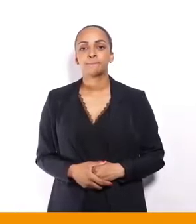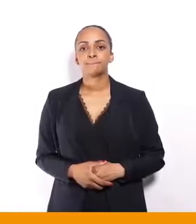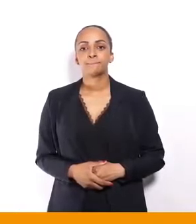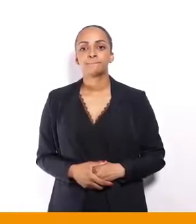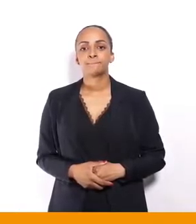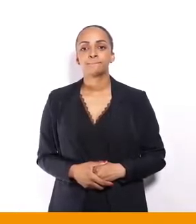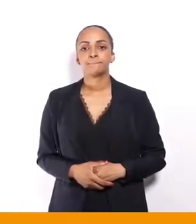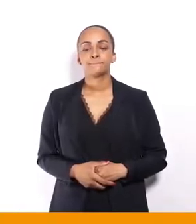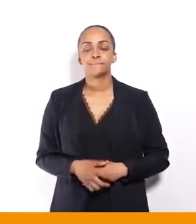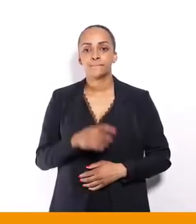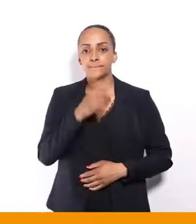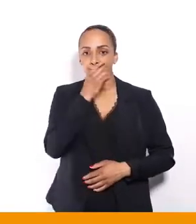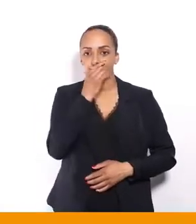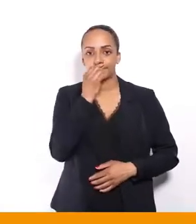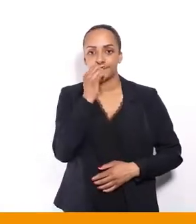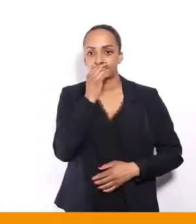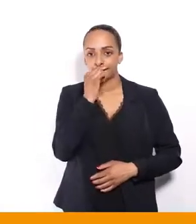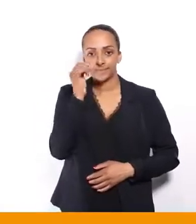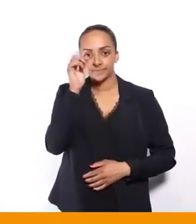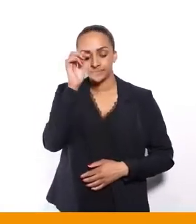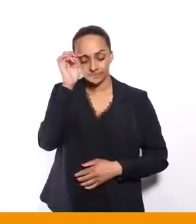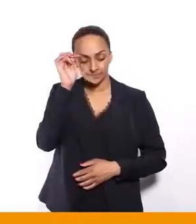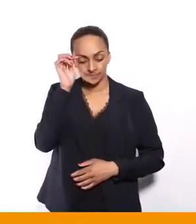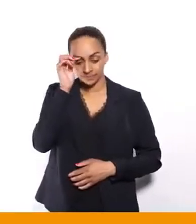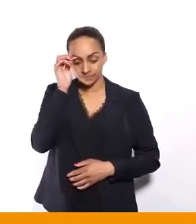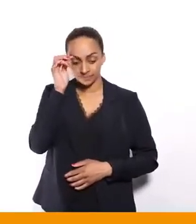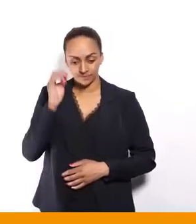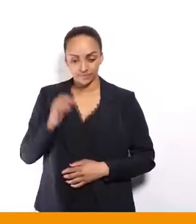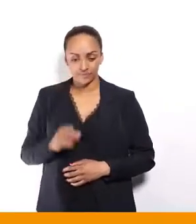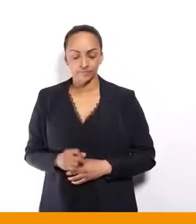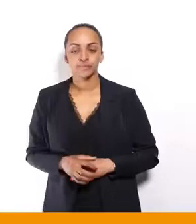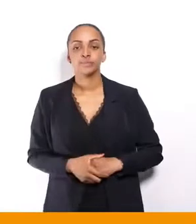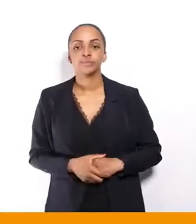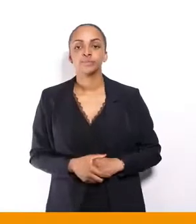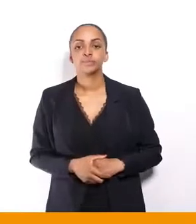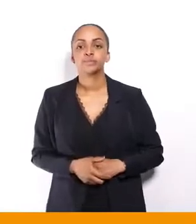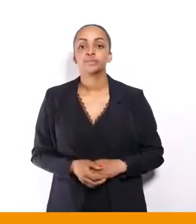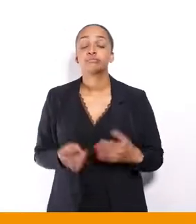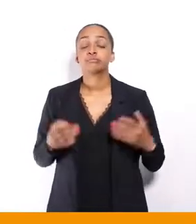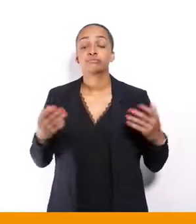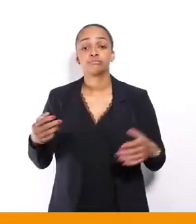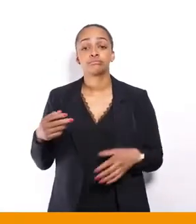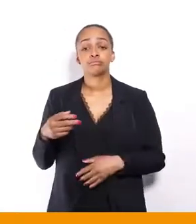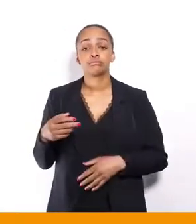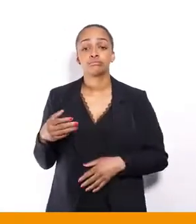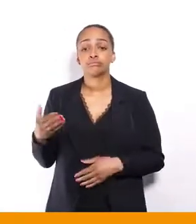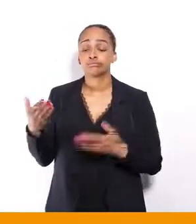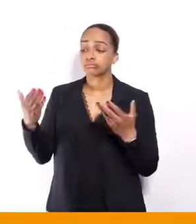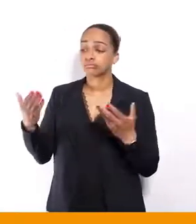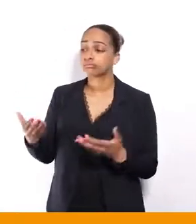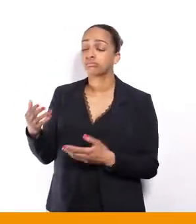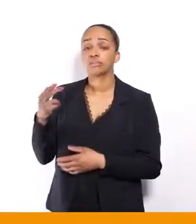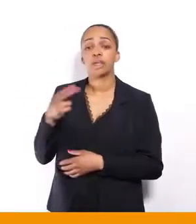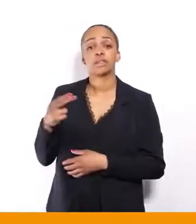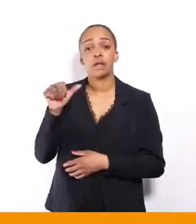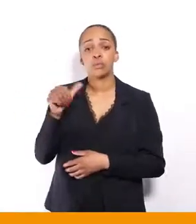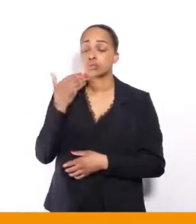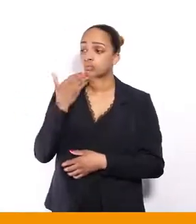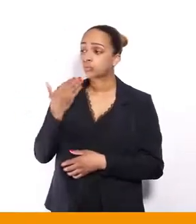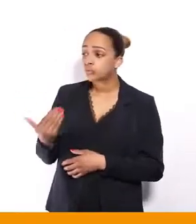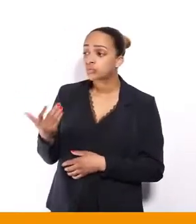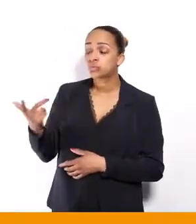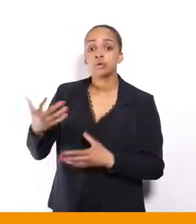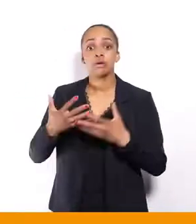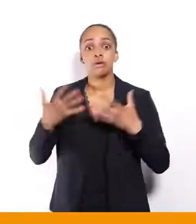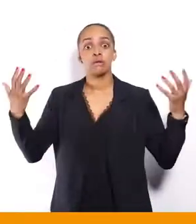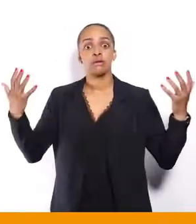Nathalie Arthaud, bonjour, merci d'être avec nous pour ce grand oral du handicap et pour échanger sur un certain